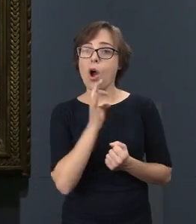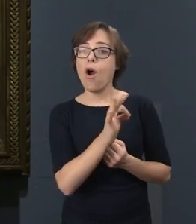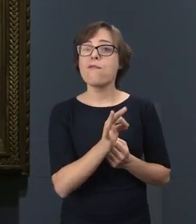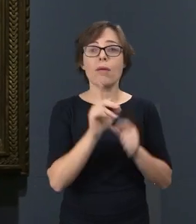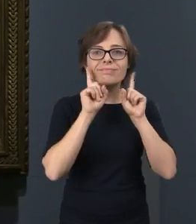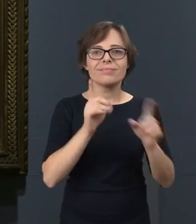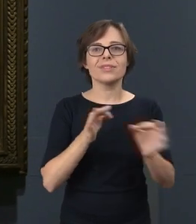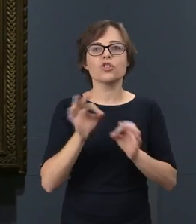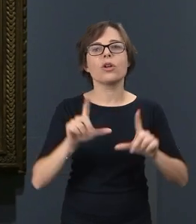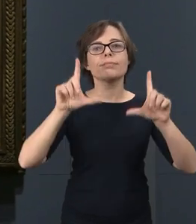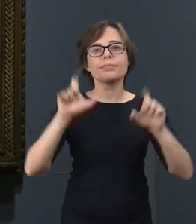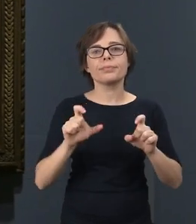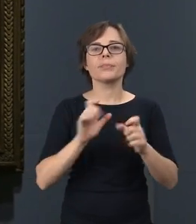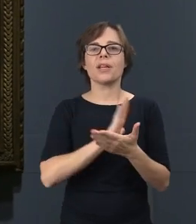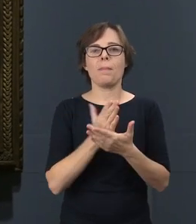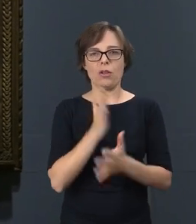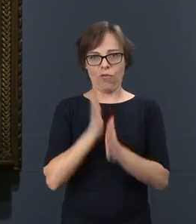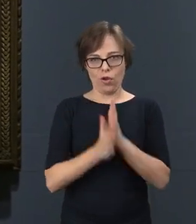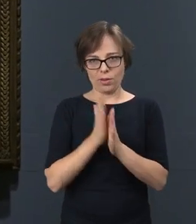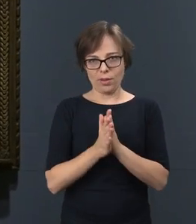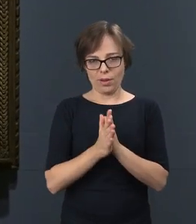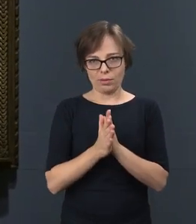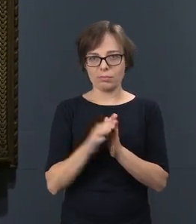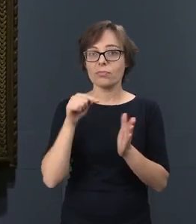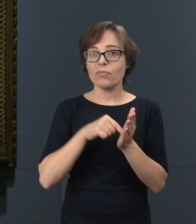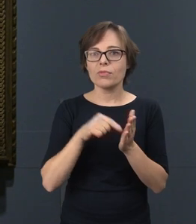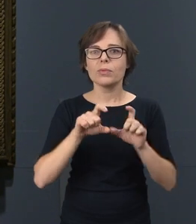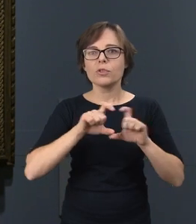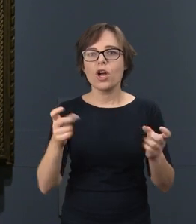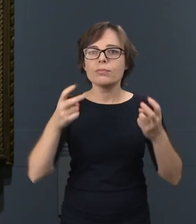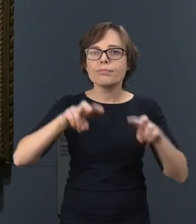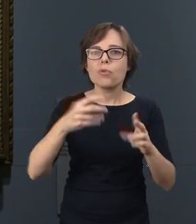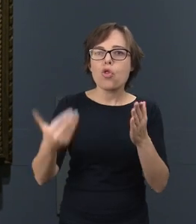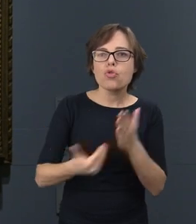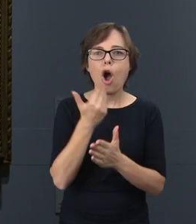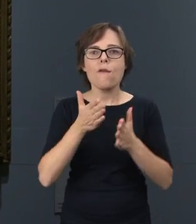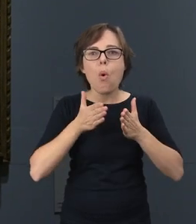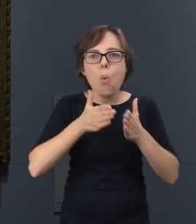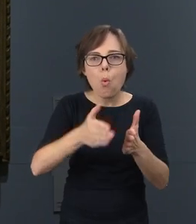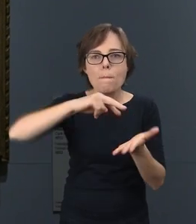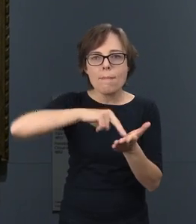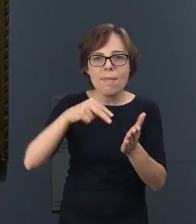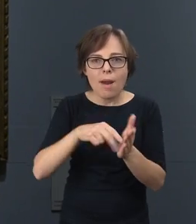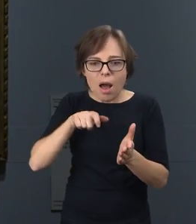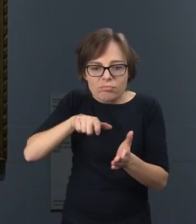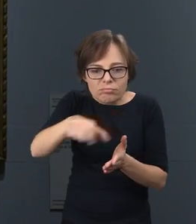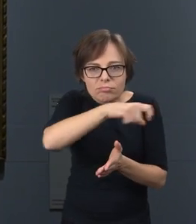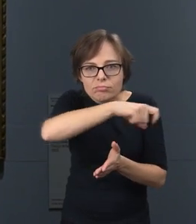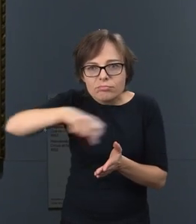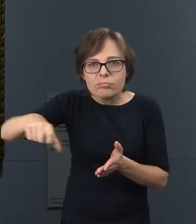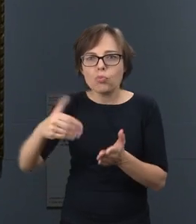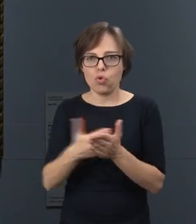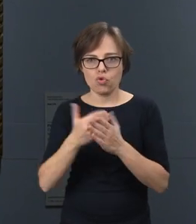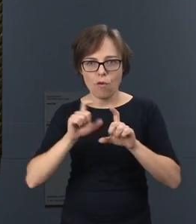zaczyna się w latach międzywojennych, kiedy zaczyna się tam wytyczać nowe ulice. Powstaje cały taki